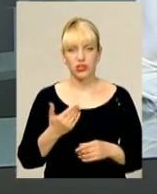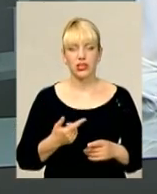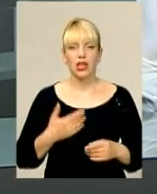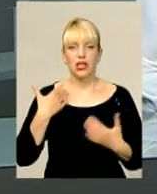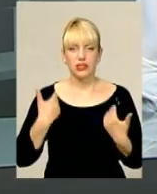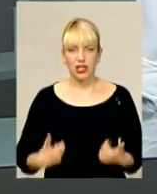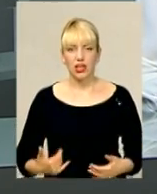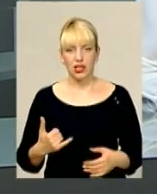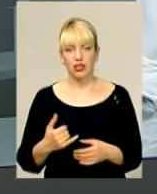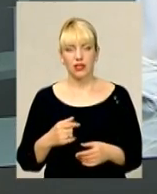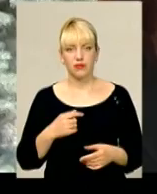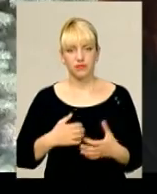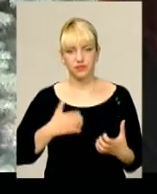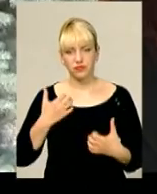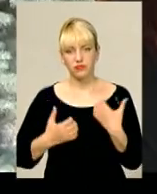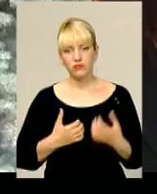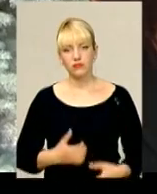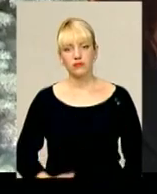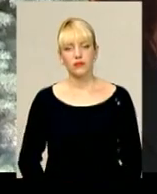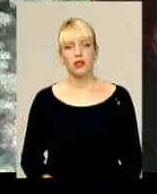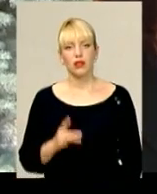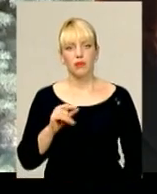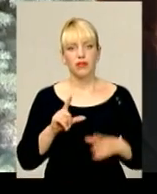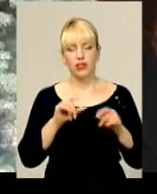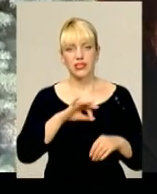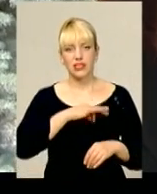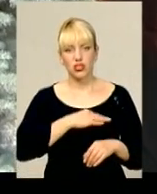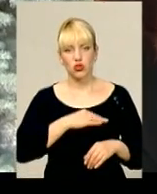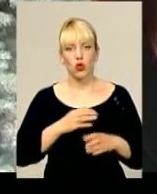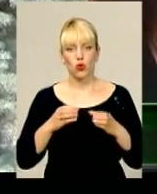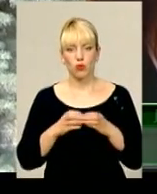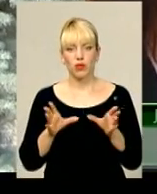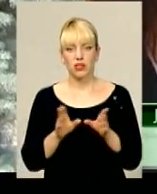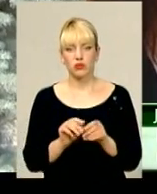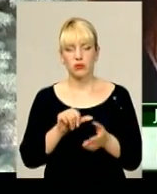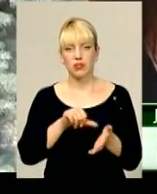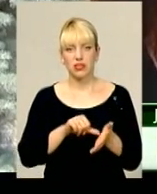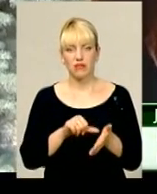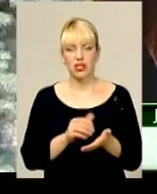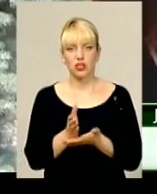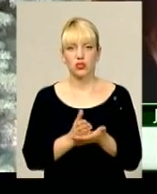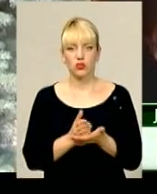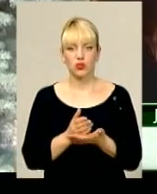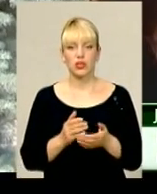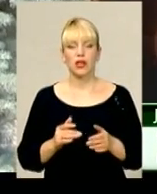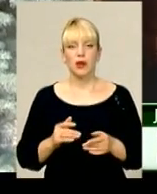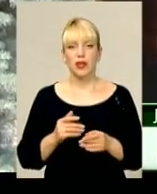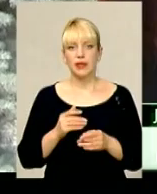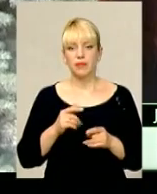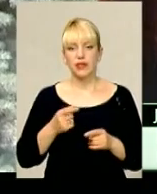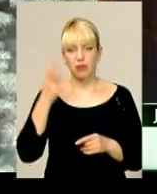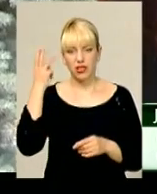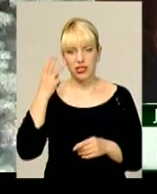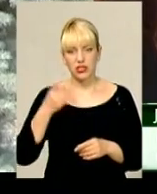забила тривогу. При виїзді слідчо-оперативної групи спільно з представниками служби справ дітей Хмельницької районної державної